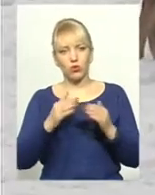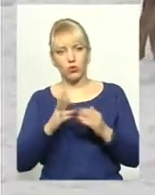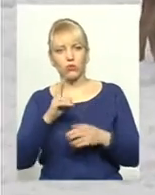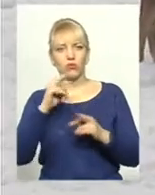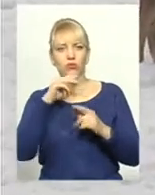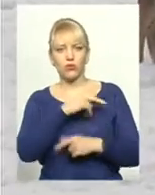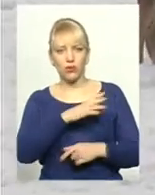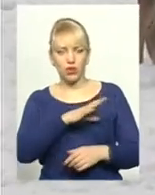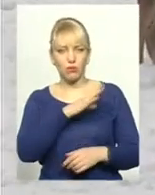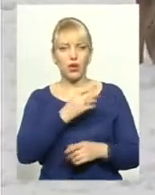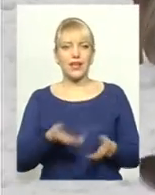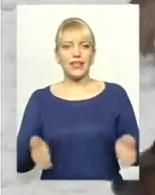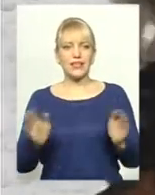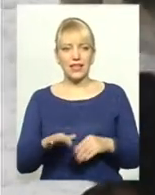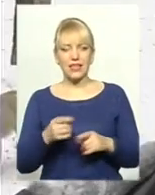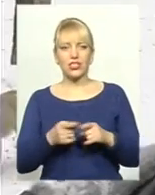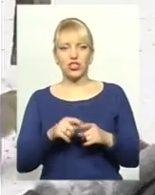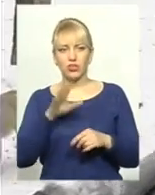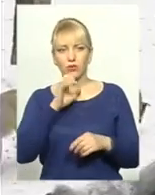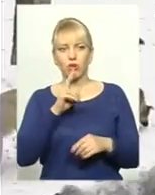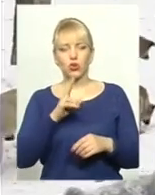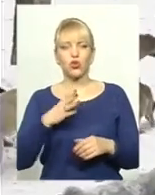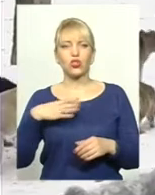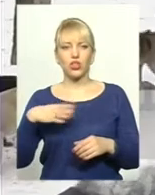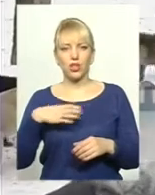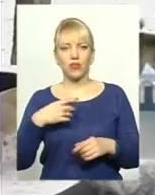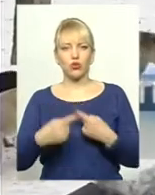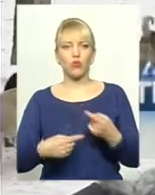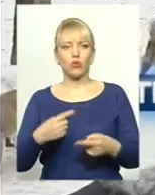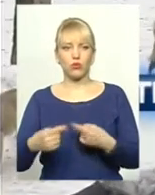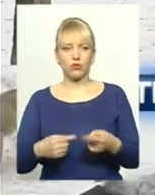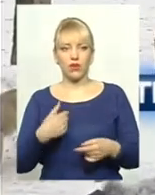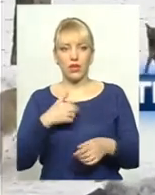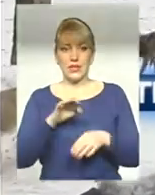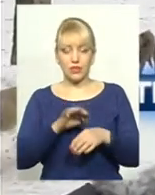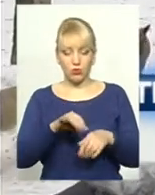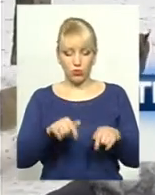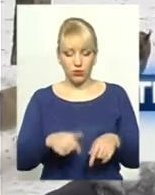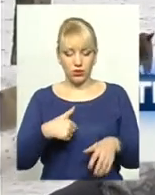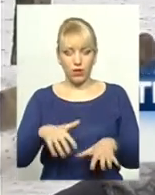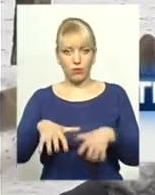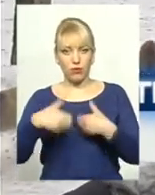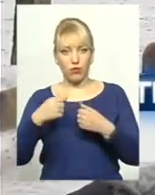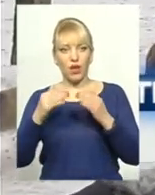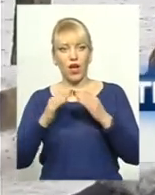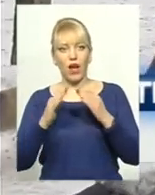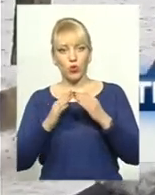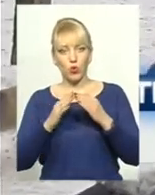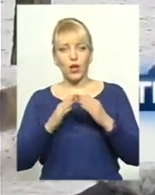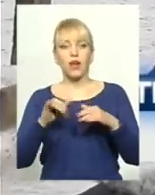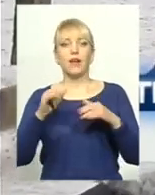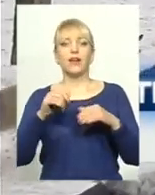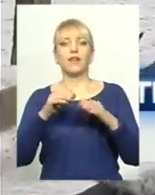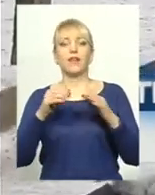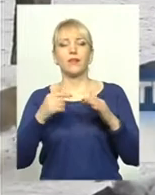Залишилися переважно ті, хто чекає потомства. Вони заболіють звідси, я їх беру в хату. Я приходжу сюди,